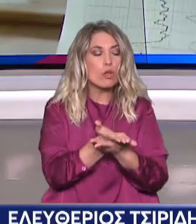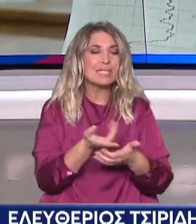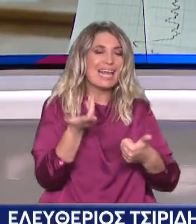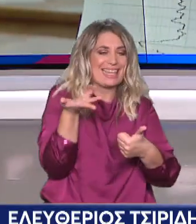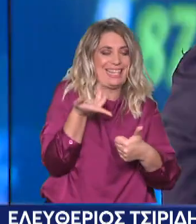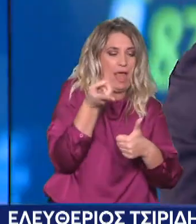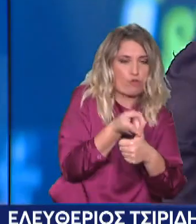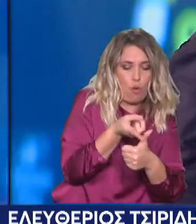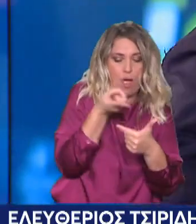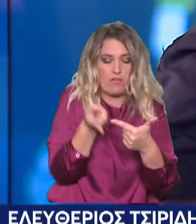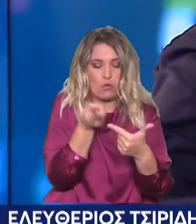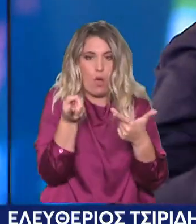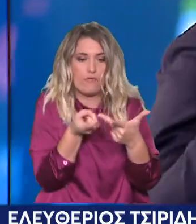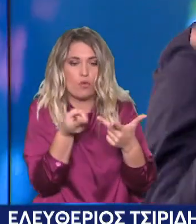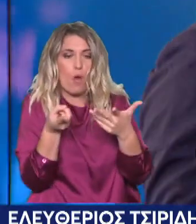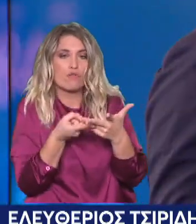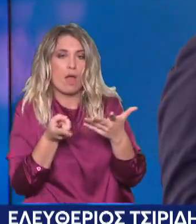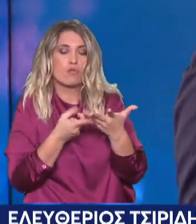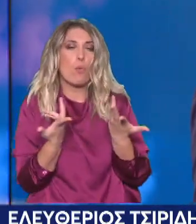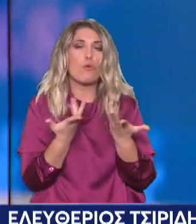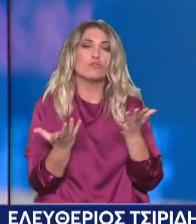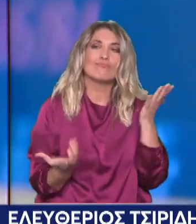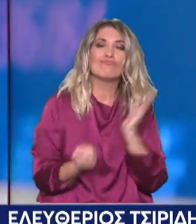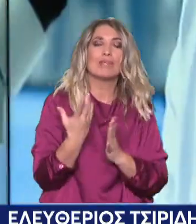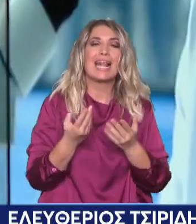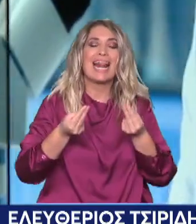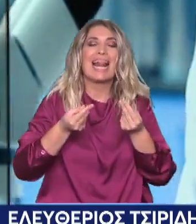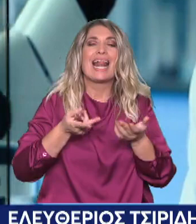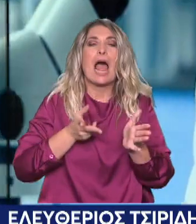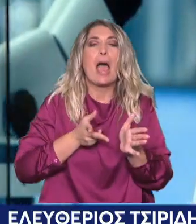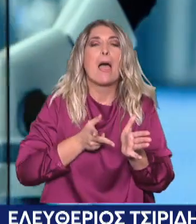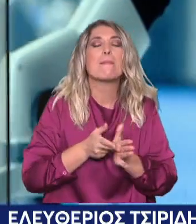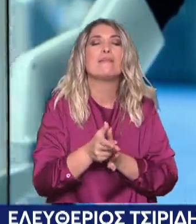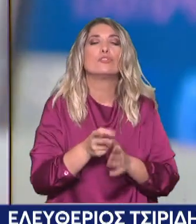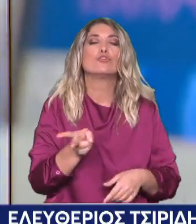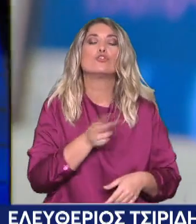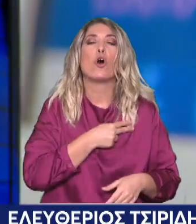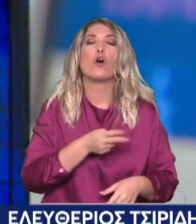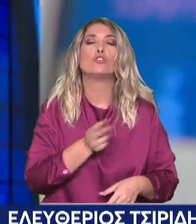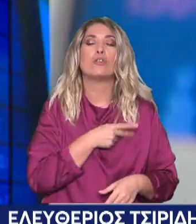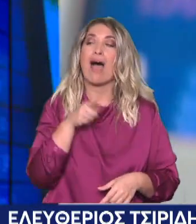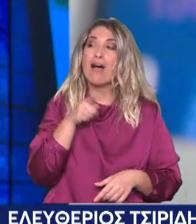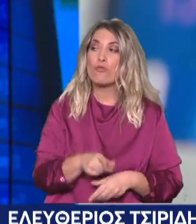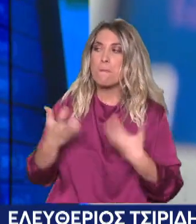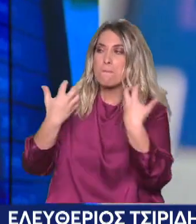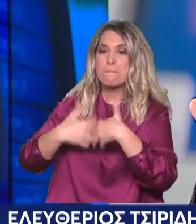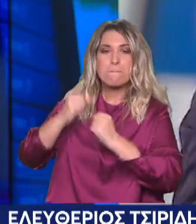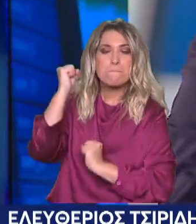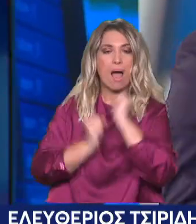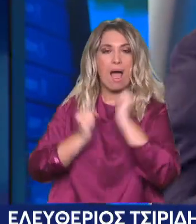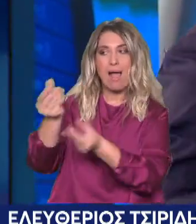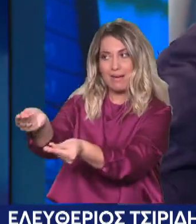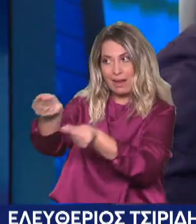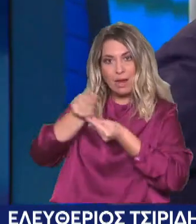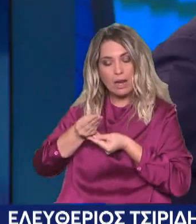πρόταση κατά τη διάρκεια της επέμβασης. Μπαίνουμε λοιπόν σε μια νέα εποχή. Να δίνει η μηχανή την ώρα της επέμβασης. θα δίνει δυνατότητες, θα δίνει προτάσεις.